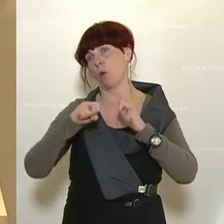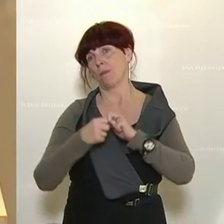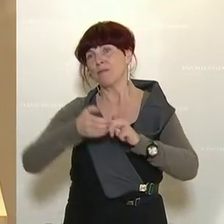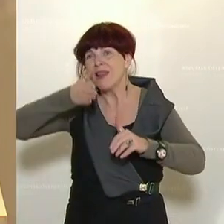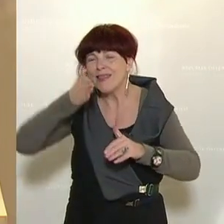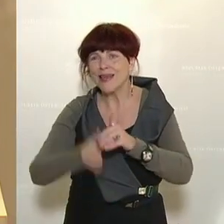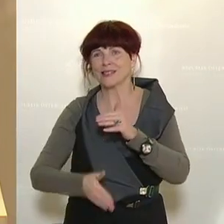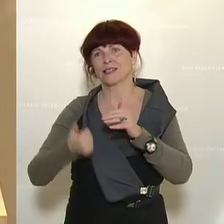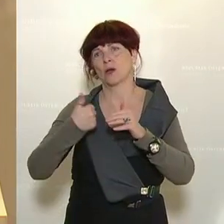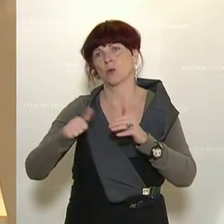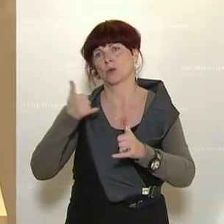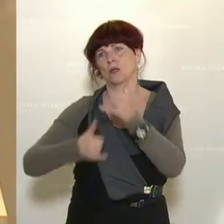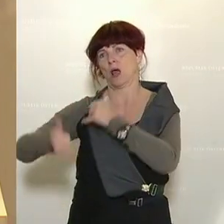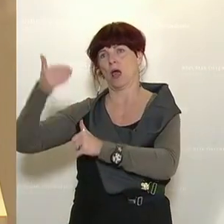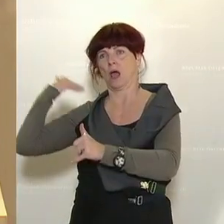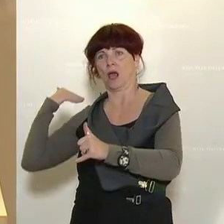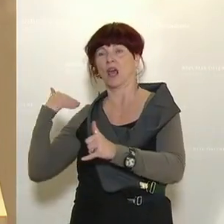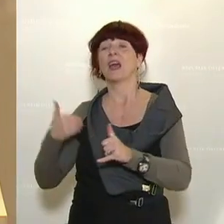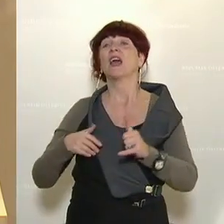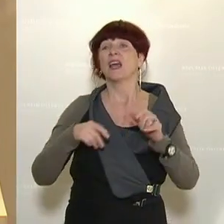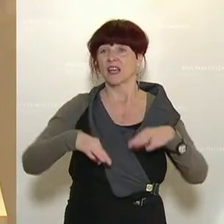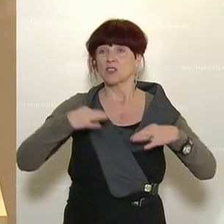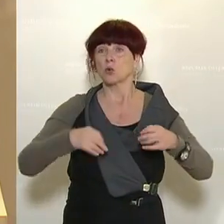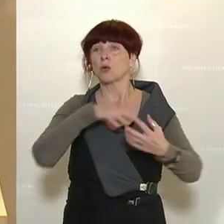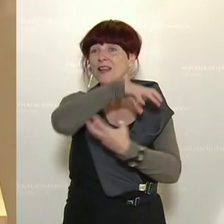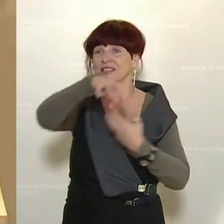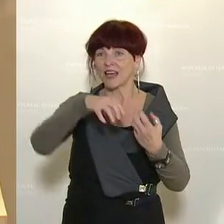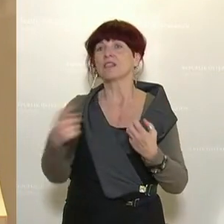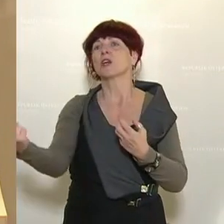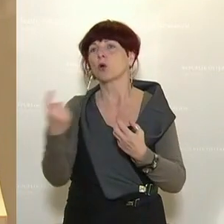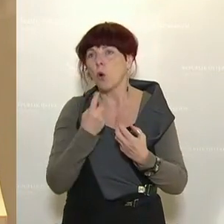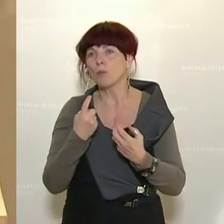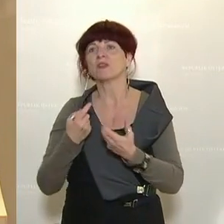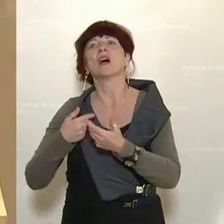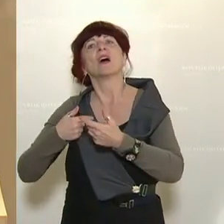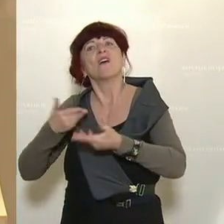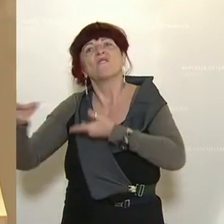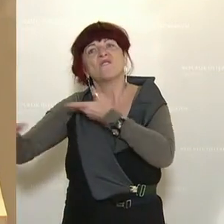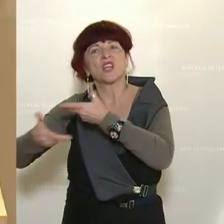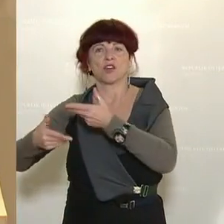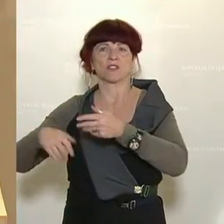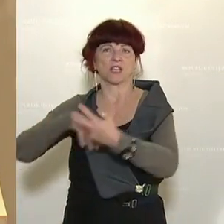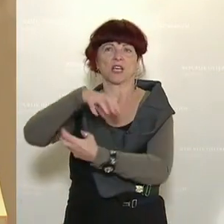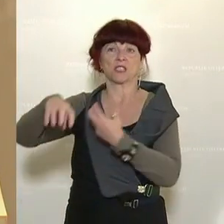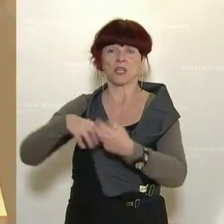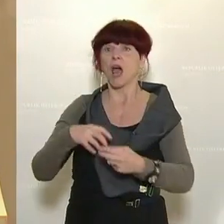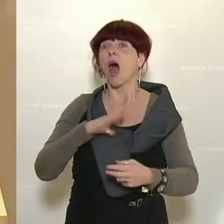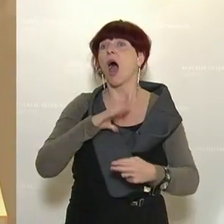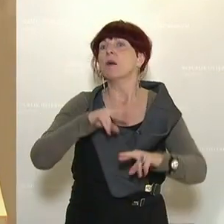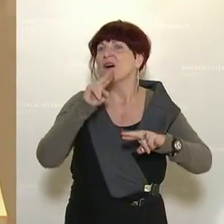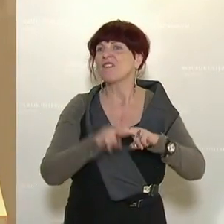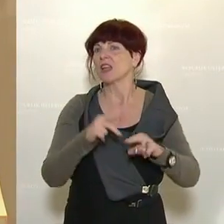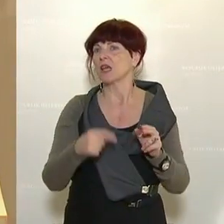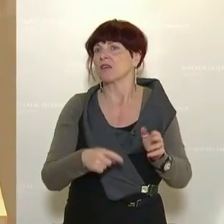Jahre. Eine Gesundheitskrise, die eine Wirtschaftskrise zur Folge hat. Aber wenn ich darauf pochen möchte, auch weiterhin auf die